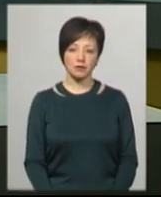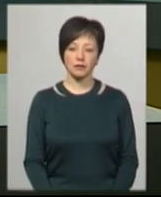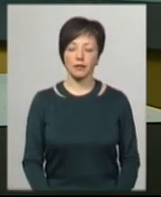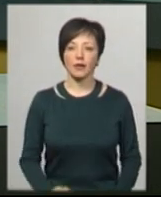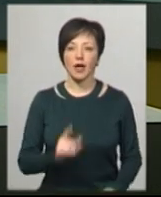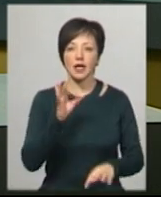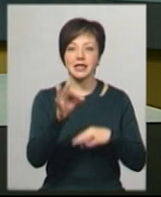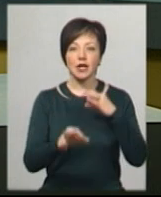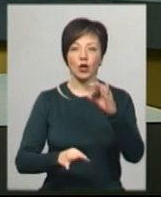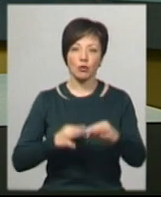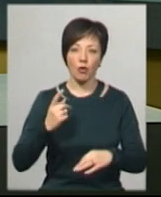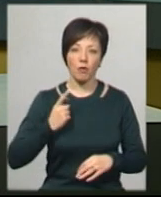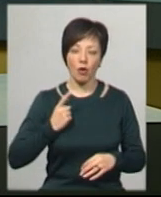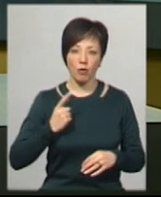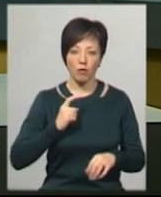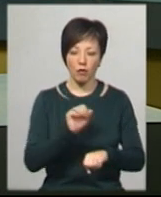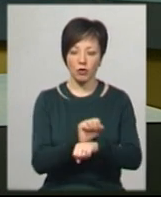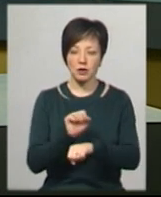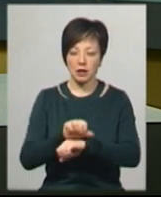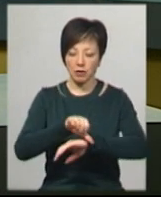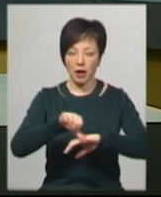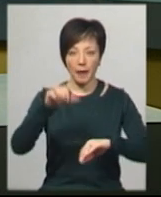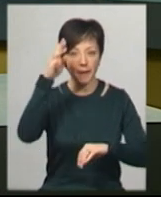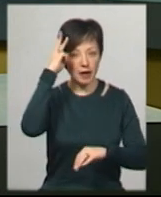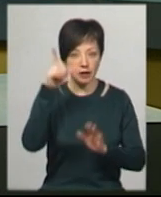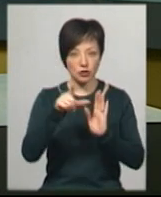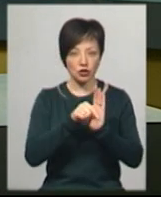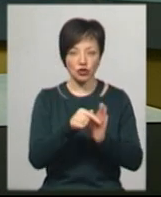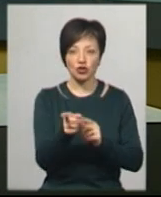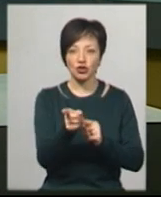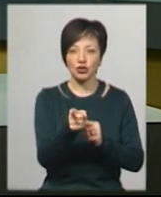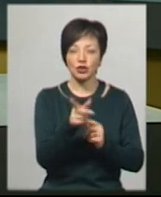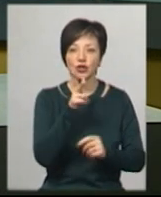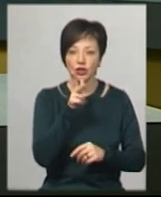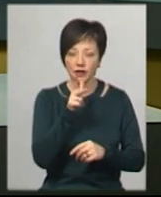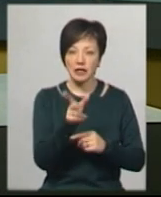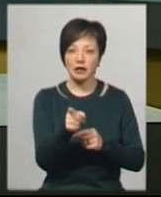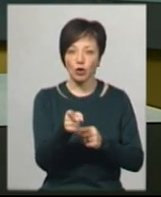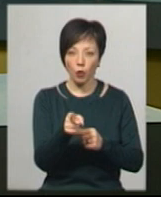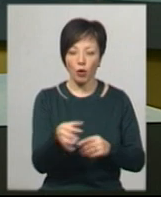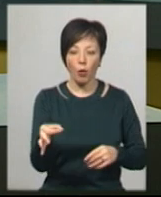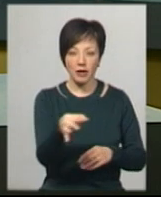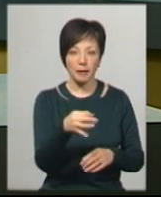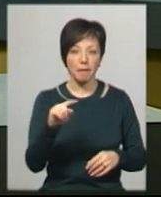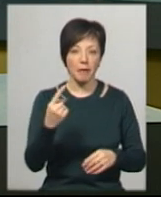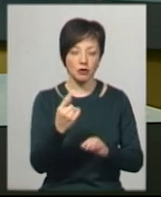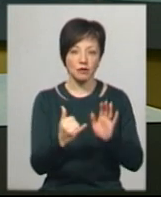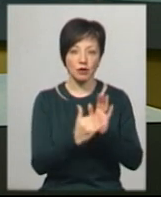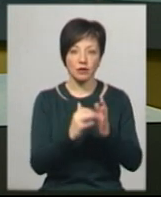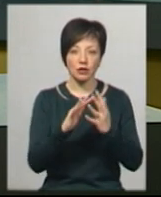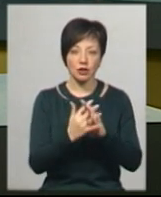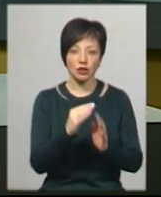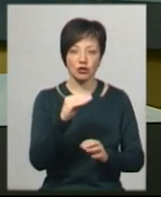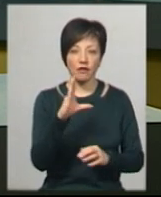Цілодобові блокпости працюють на кордоні Хмельниччини з Чернівецькою та Тернопільською областями. Перший встановлений у селі